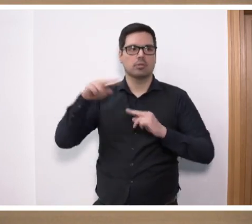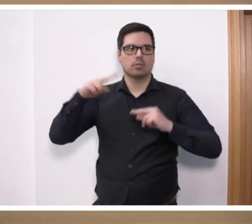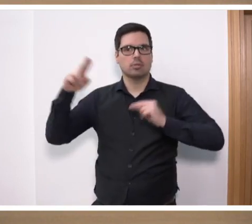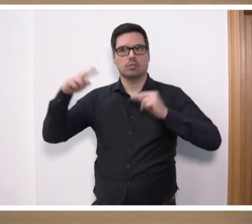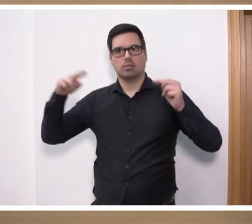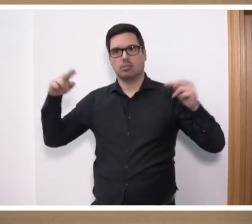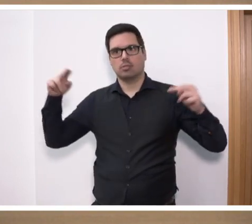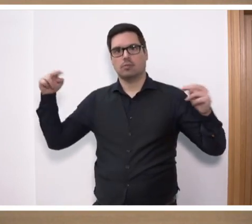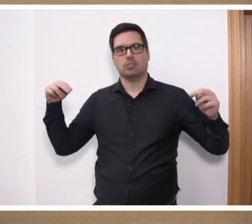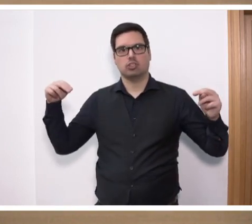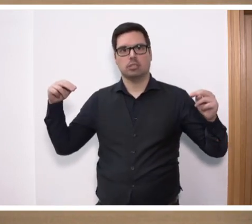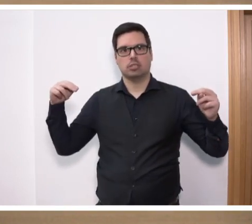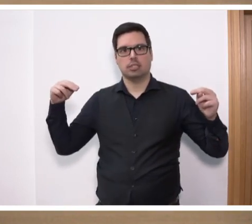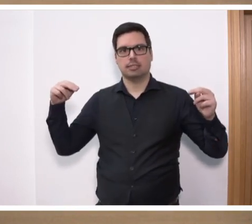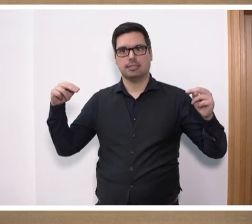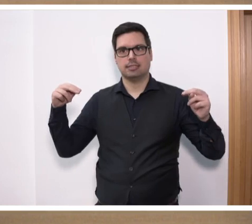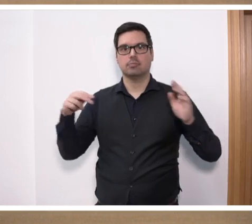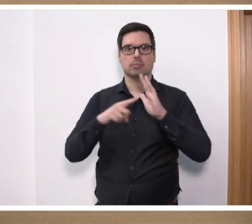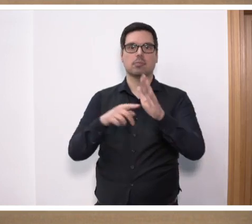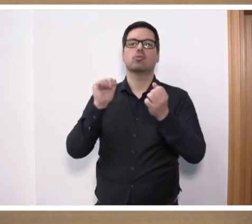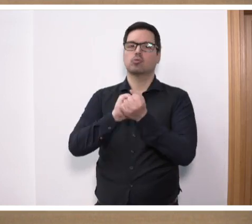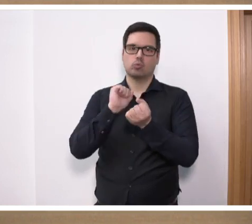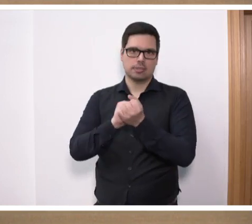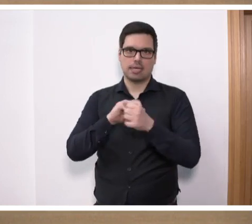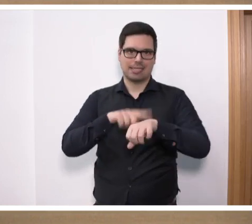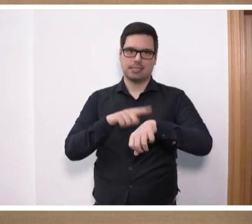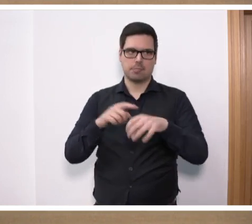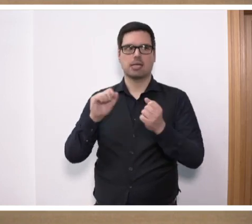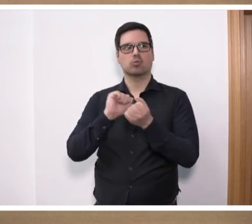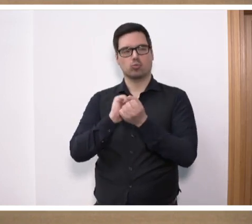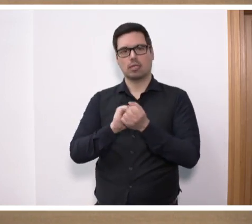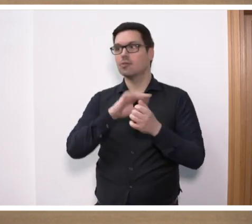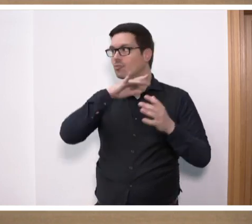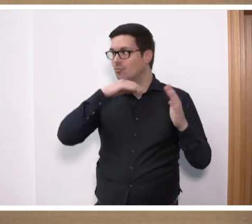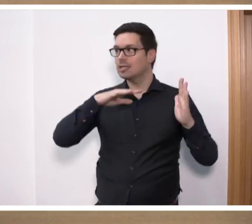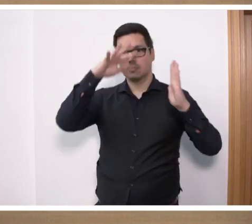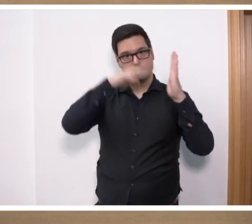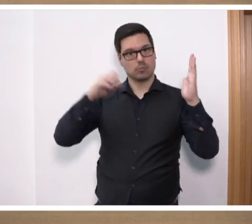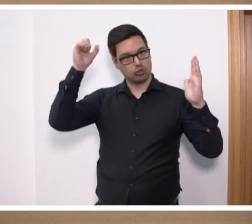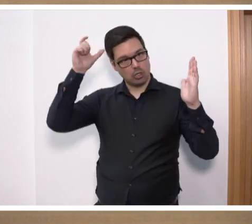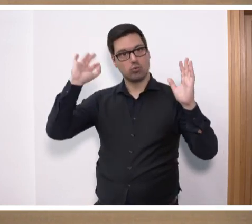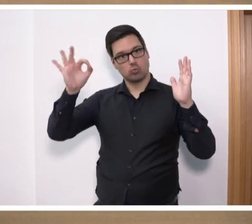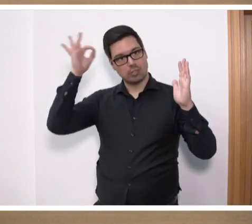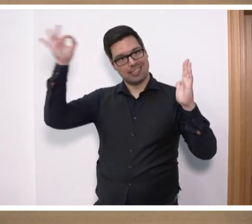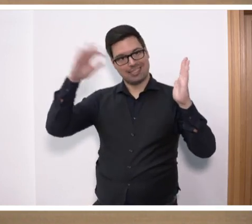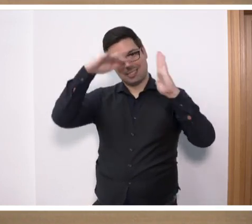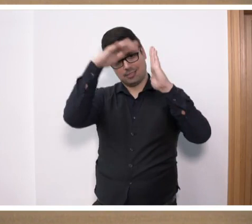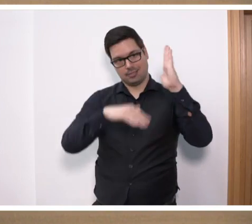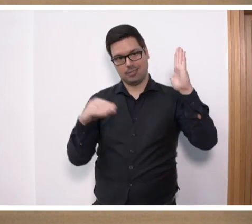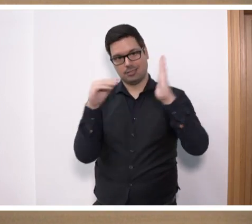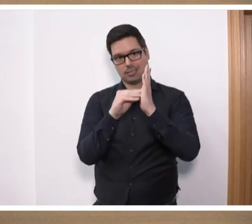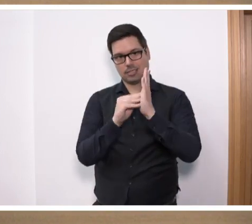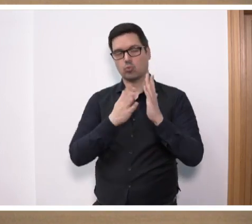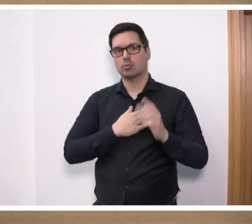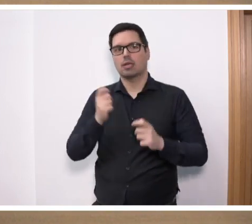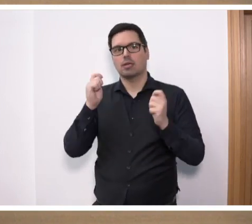präsentieren, verweise aber aus Zeitgründen auf unsere Drucksache. Glauben Sie mir, hier, da stehen viele kluge und gute Ideen drin. Das ist unser